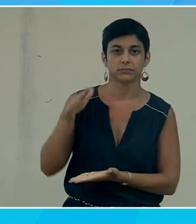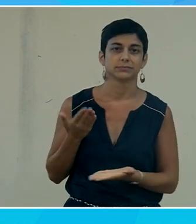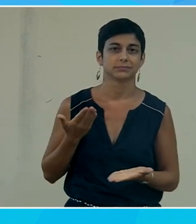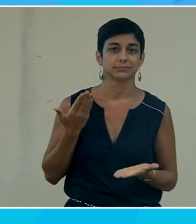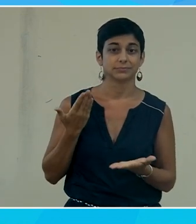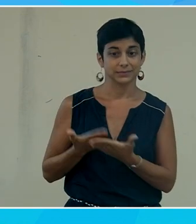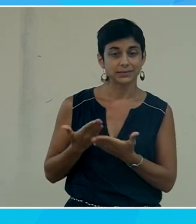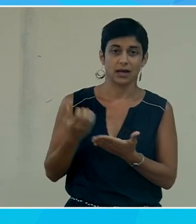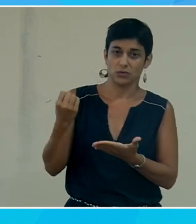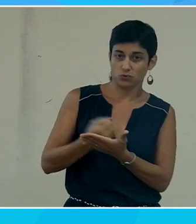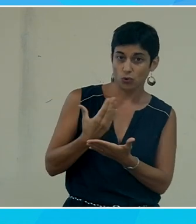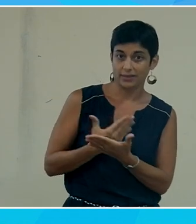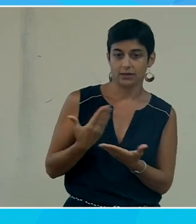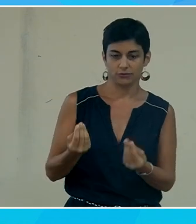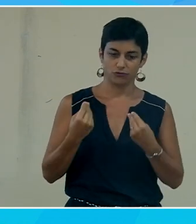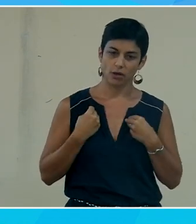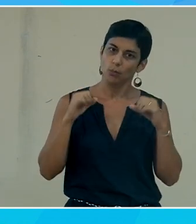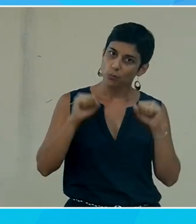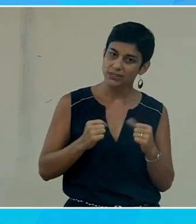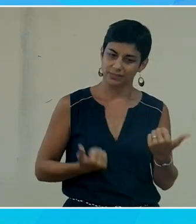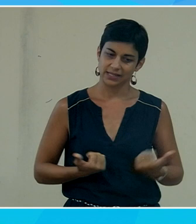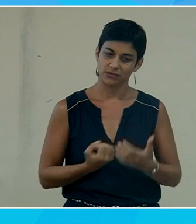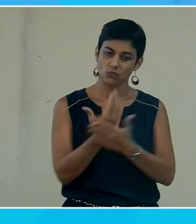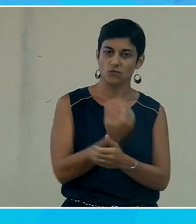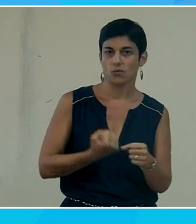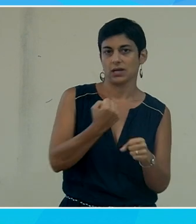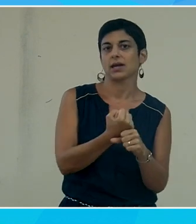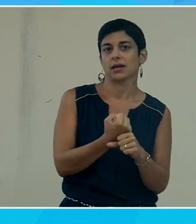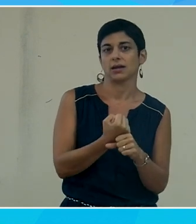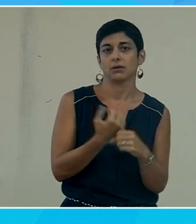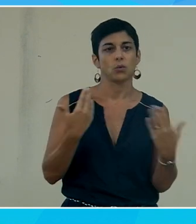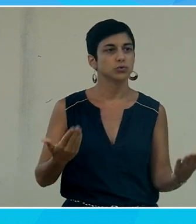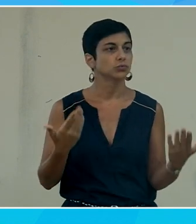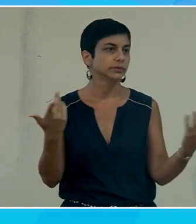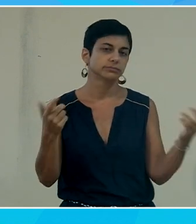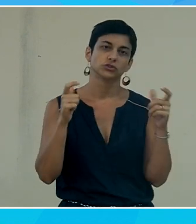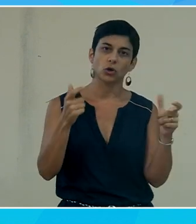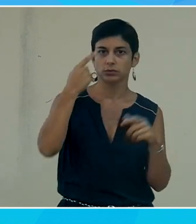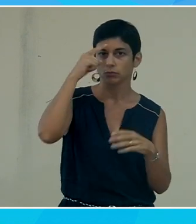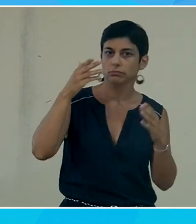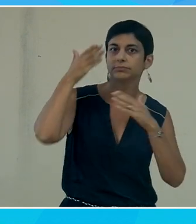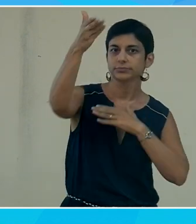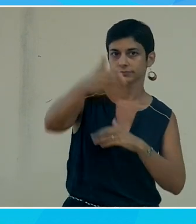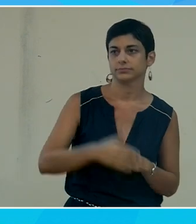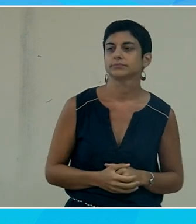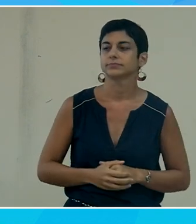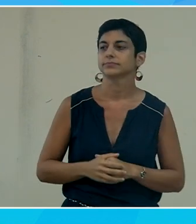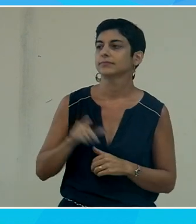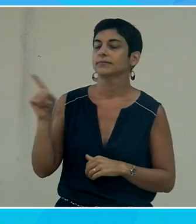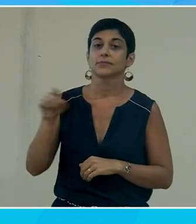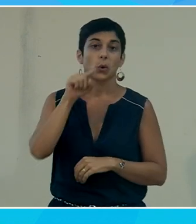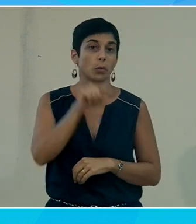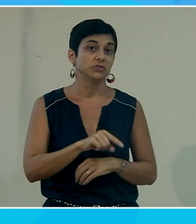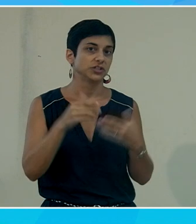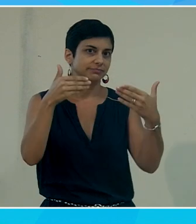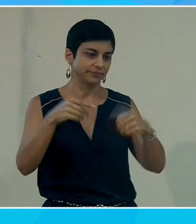cette donnée là qui permet de créer ces nouveaux services qu'on trouve aujourd'hui maintenant et qui sont vraiment une opportunité pour le handicap alors on va on va se laisser parce